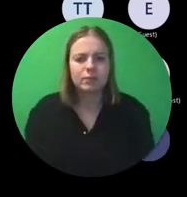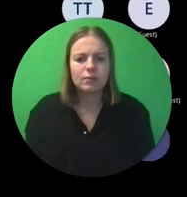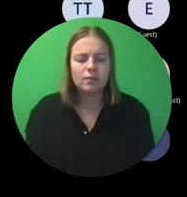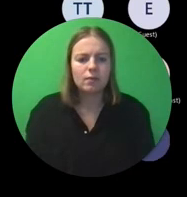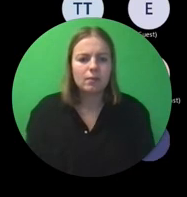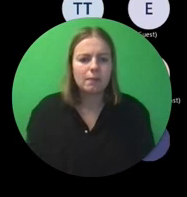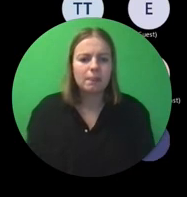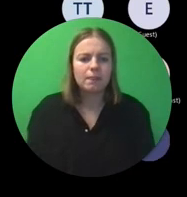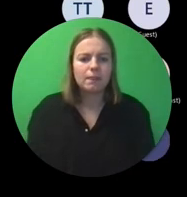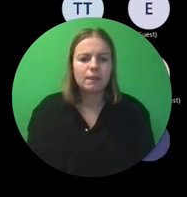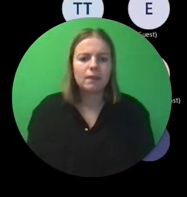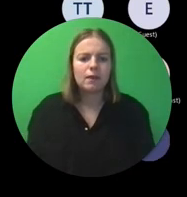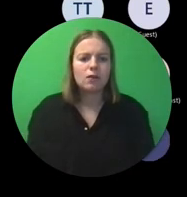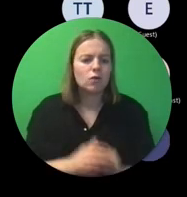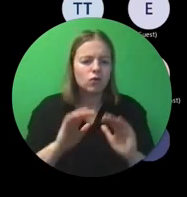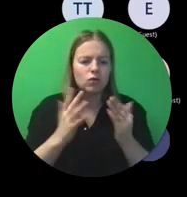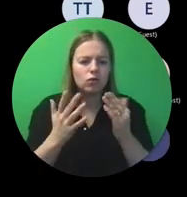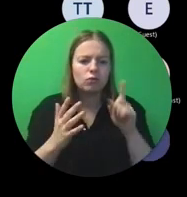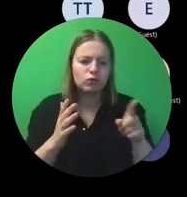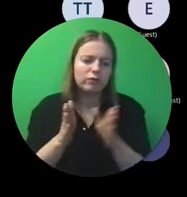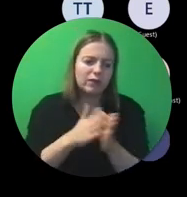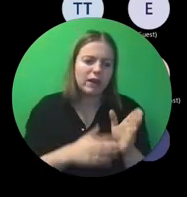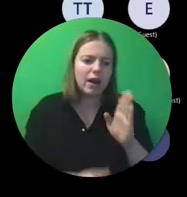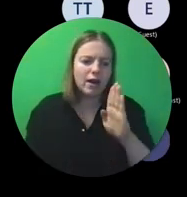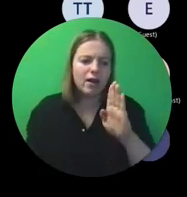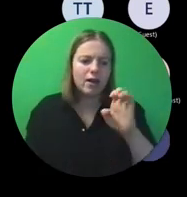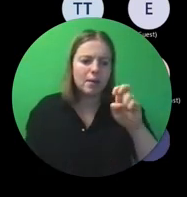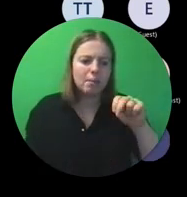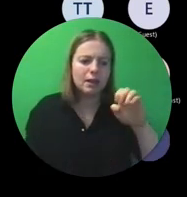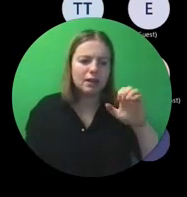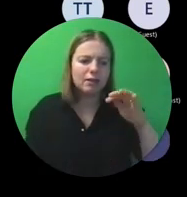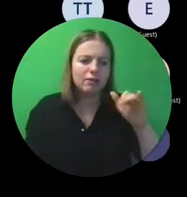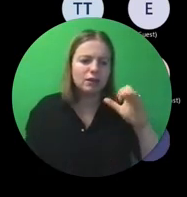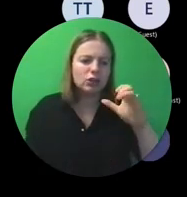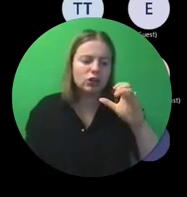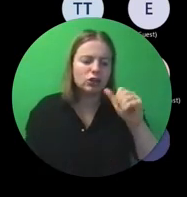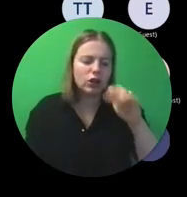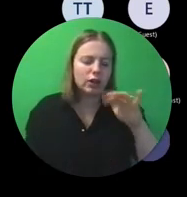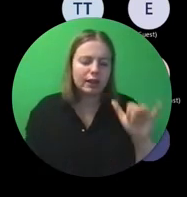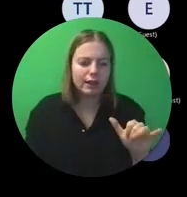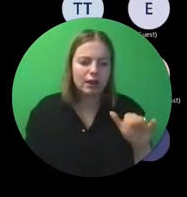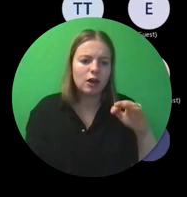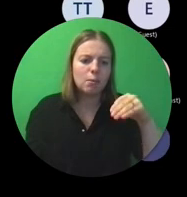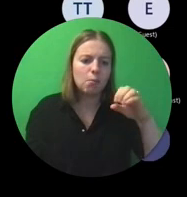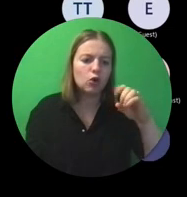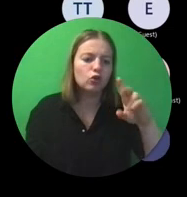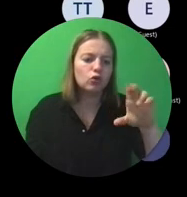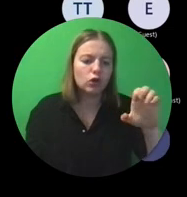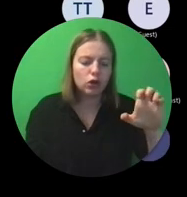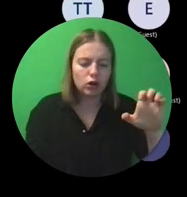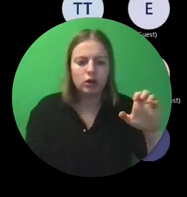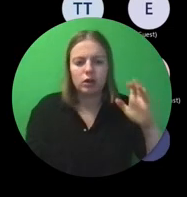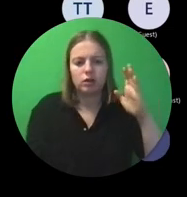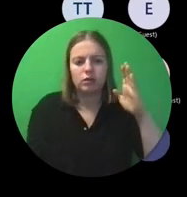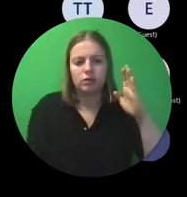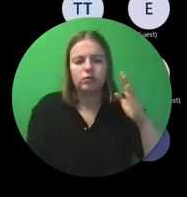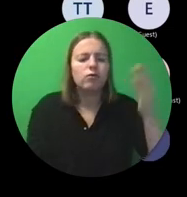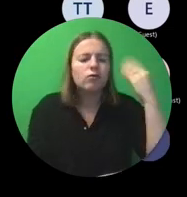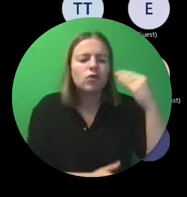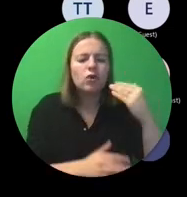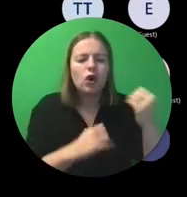Je zal dat moeten doen via de beneficiary module. En daar zal wel een structuur voorzien zijn. Zoals in Mobility Tool in de tijd.